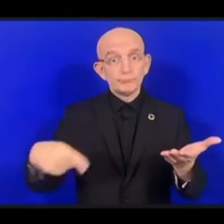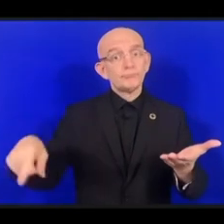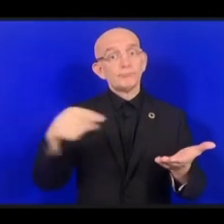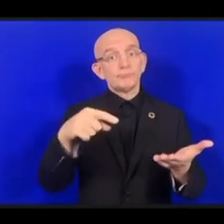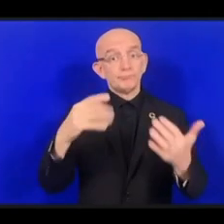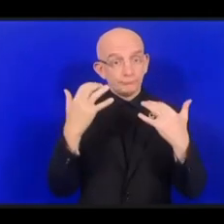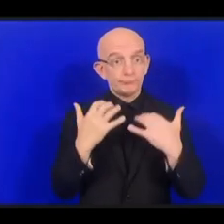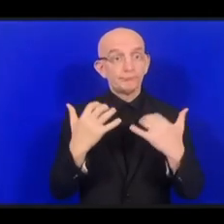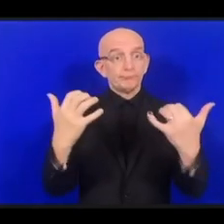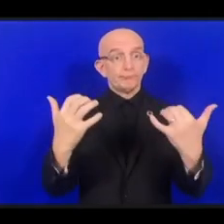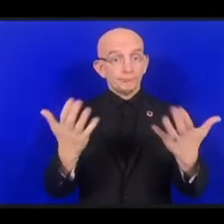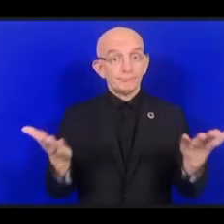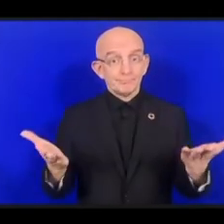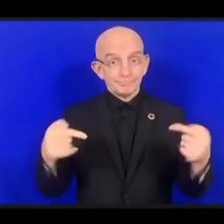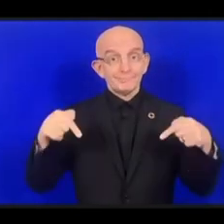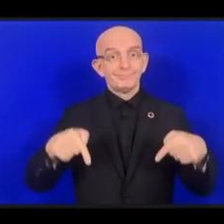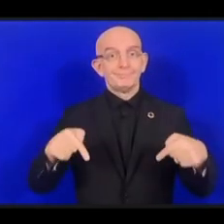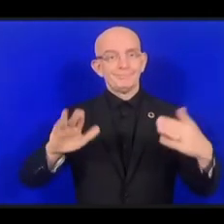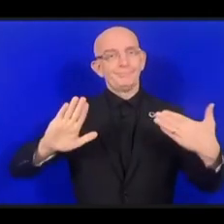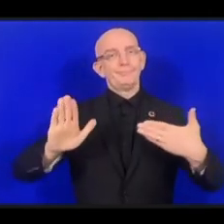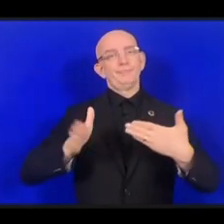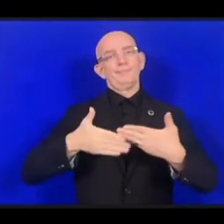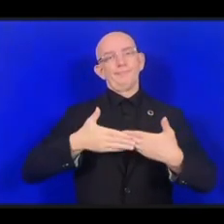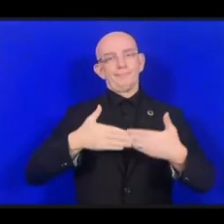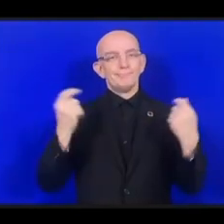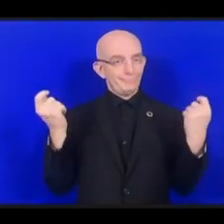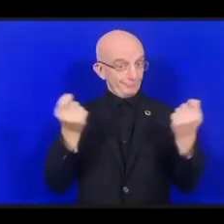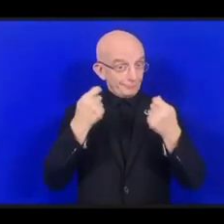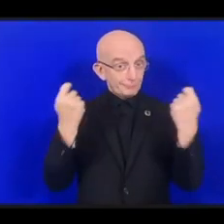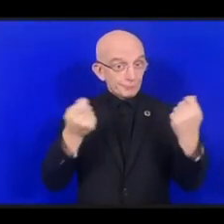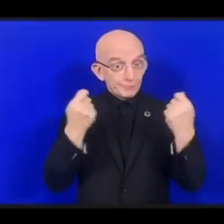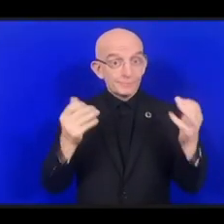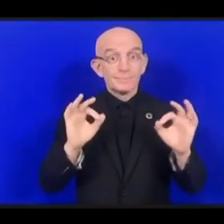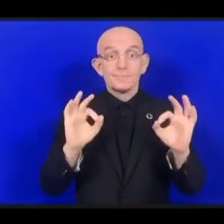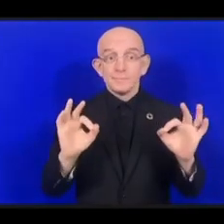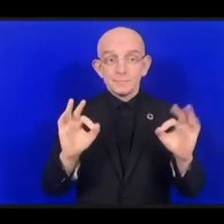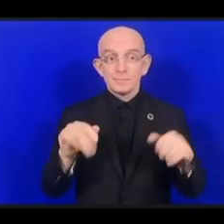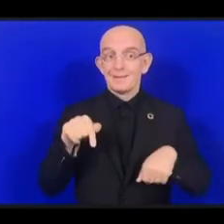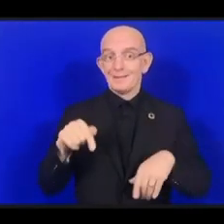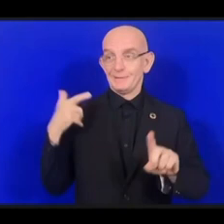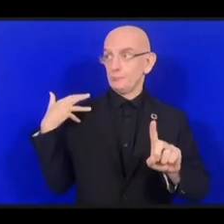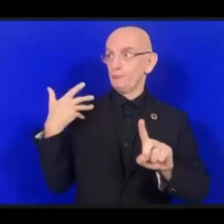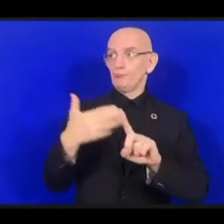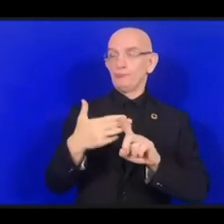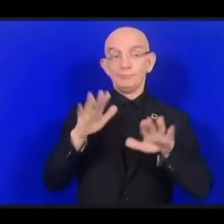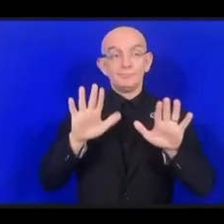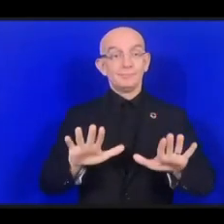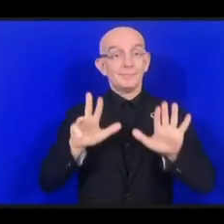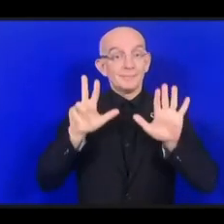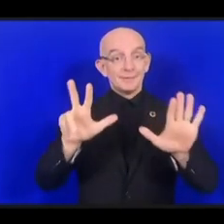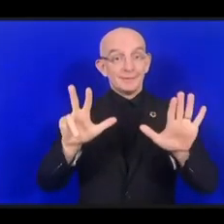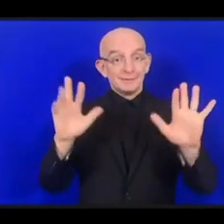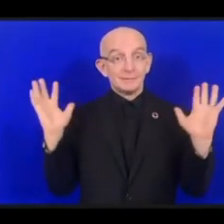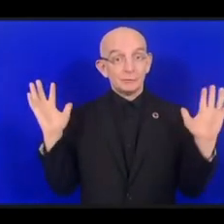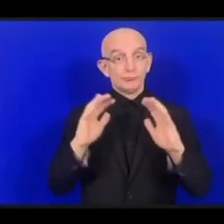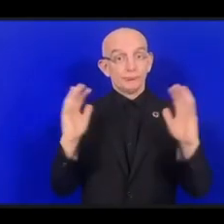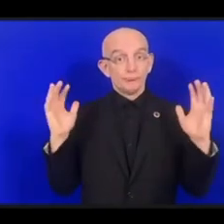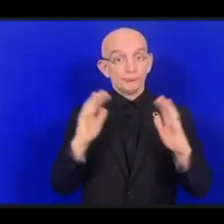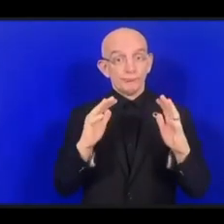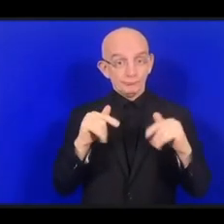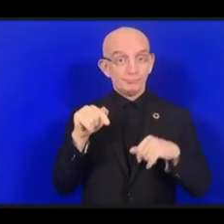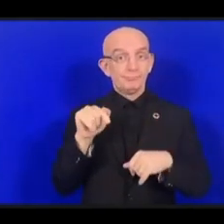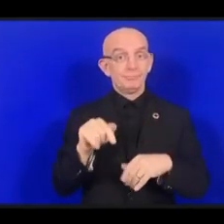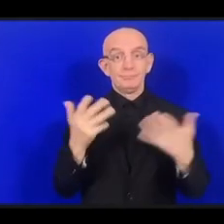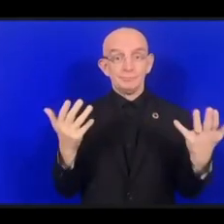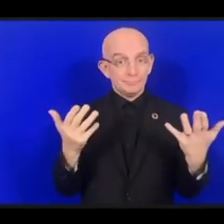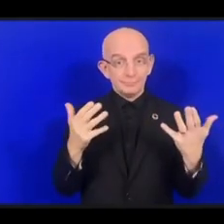-го ежегодного форума по управлению интернетом. Меня зовут Ребек, и для меня большая честь